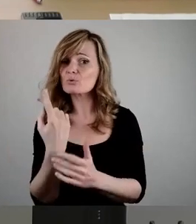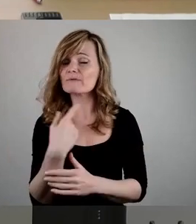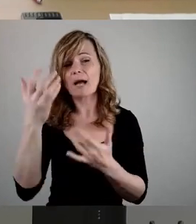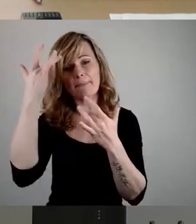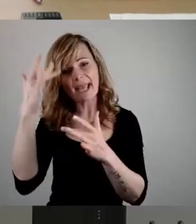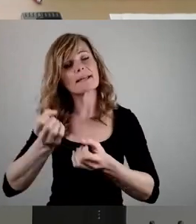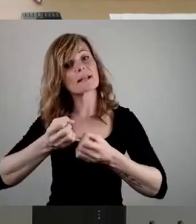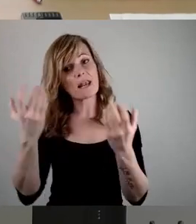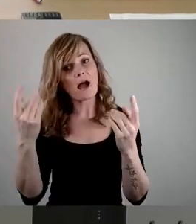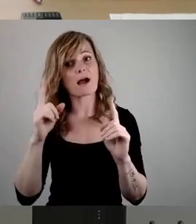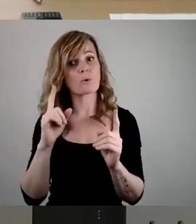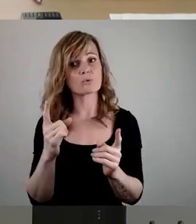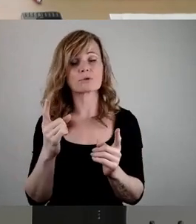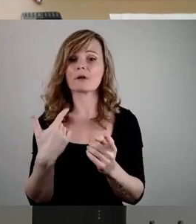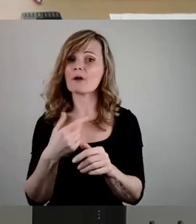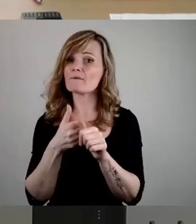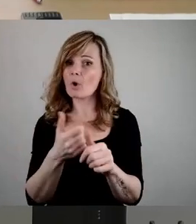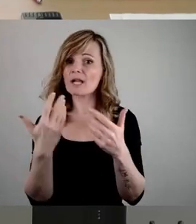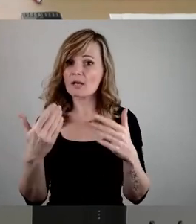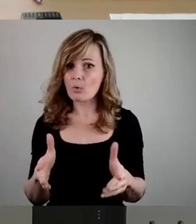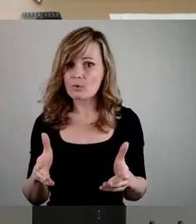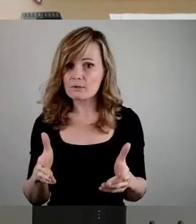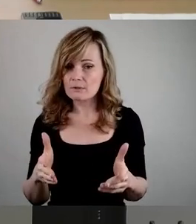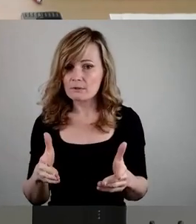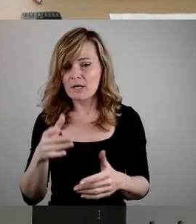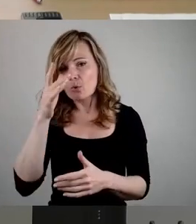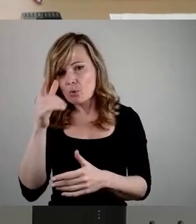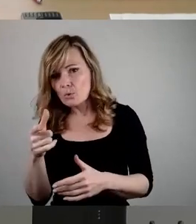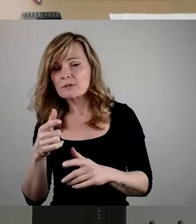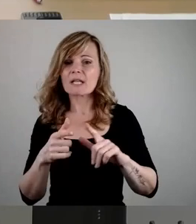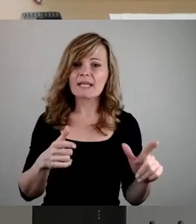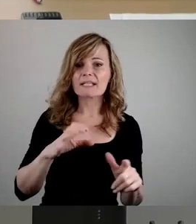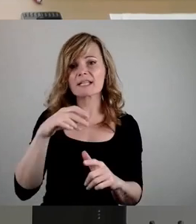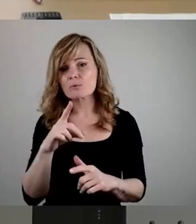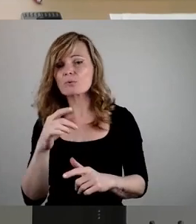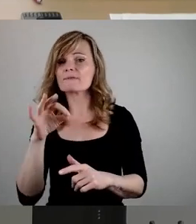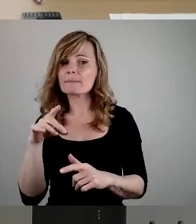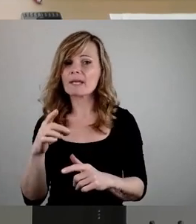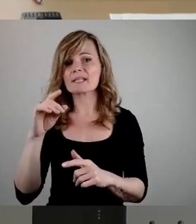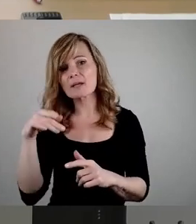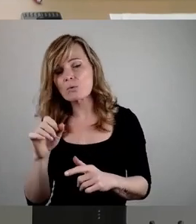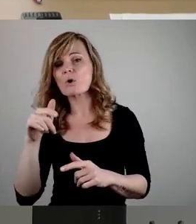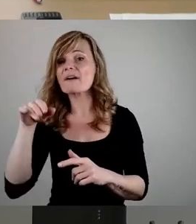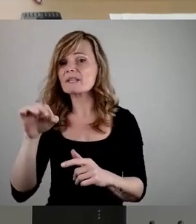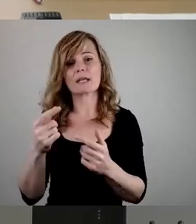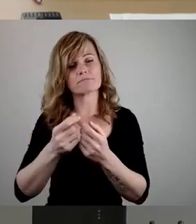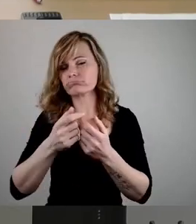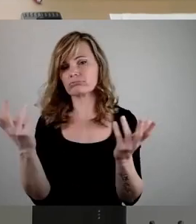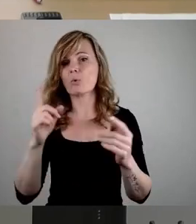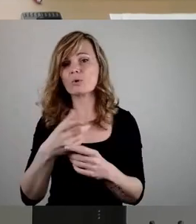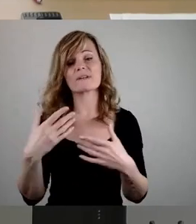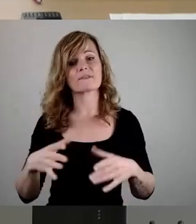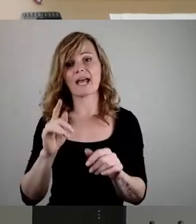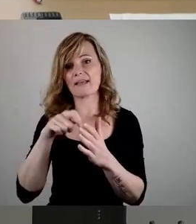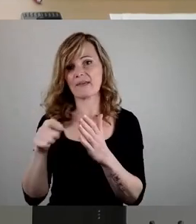Klar und folgen los. Die Grünen, die Linke, die CDU, die SPD, die FDP, die AfD und Freien Wähler